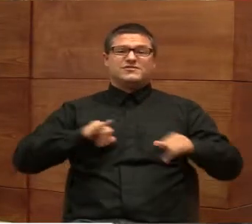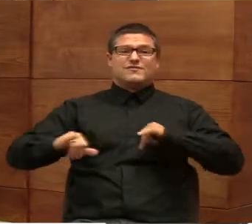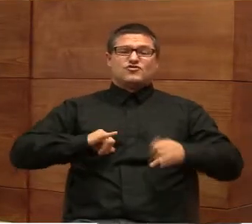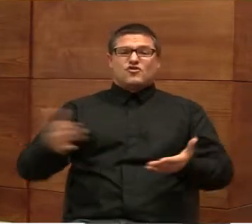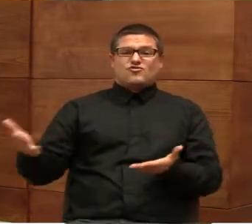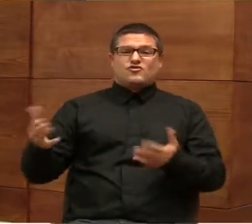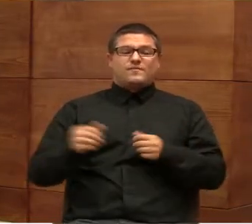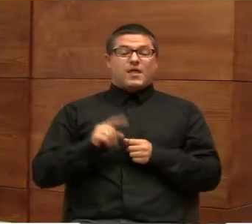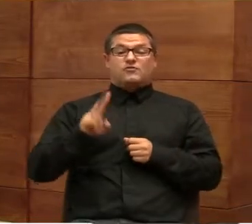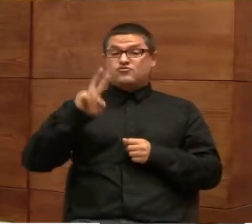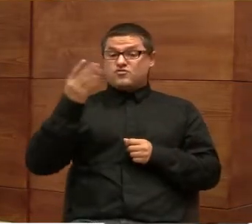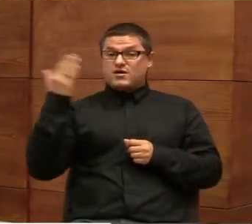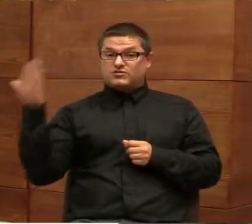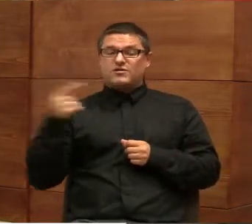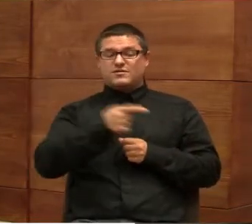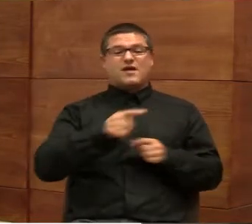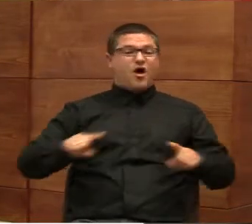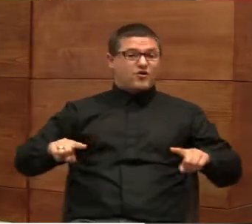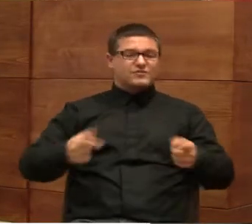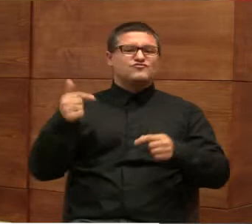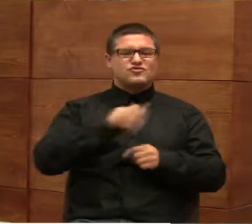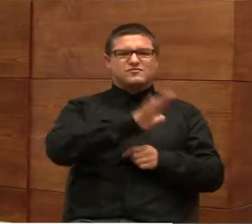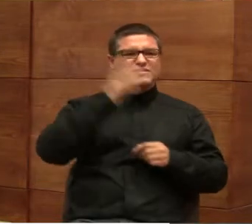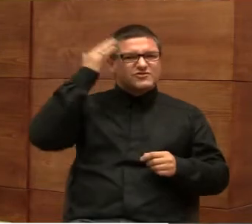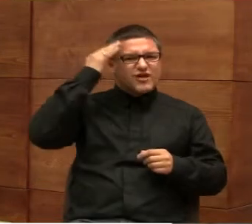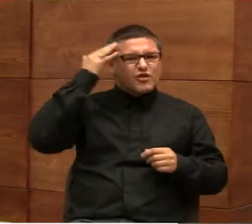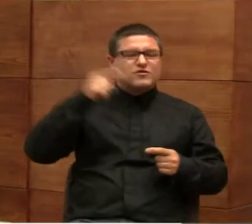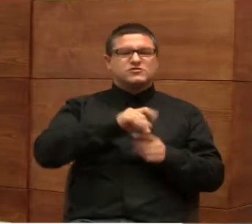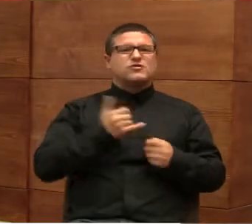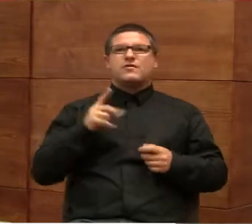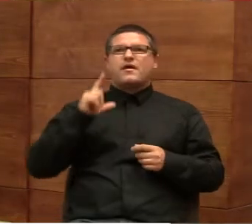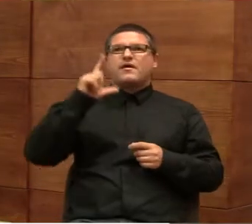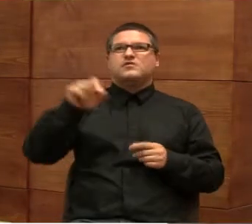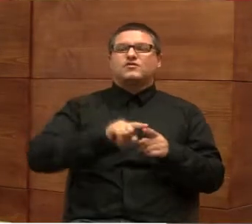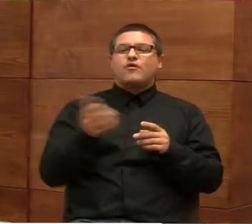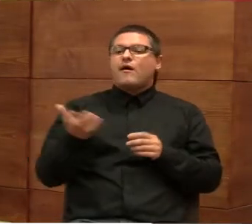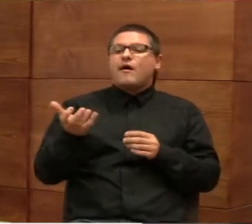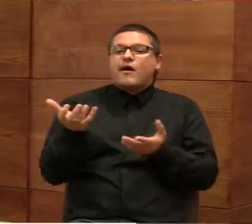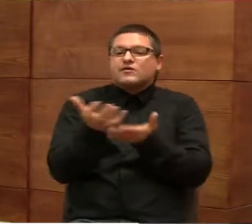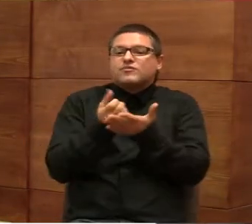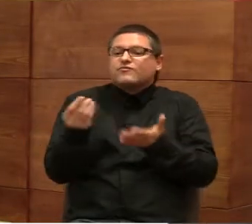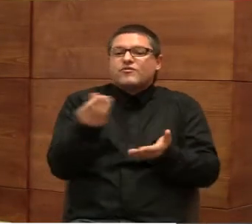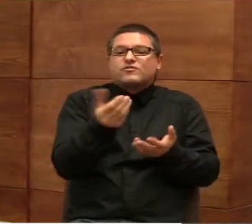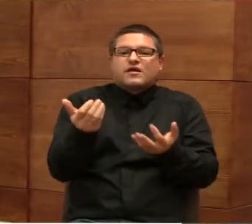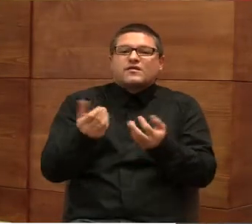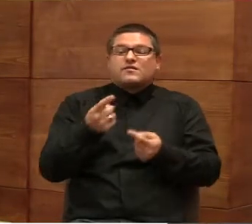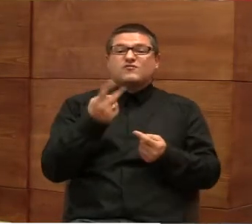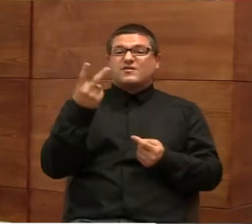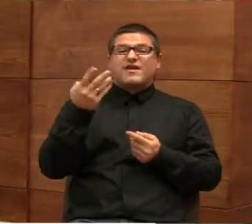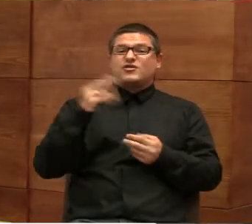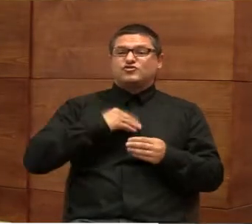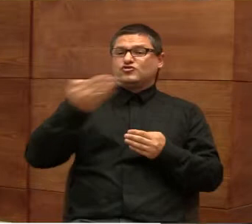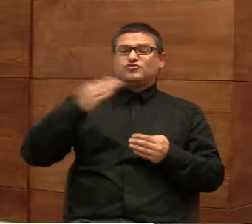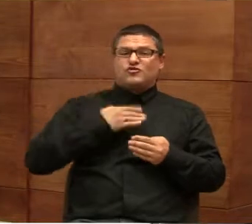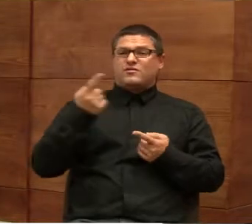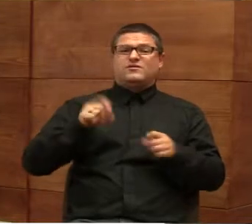strona. Ta organizacja musi sobie zdawać sprawę, że ona nie idzie po jałomóżnę, tylko, bo to jest dwustronna relacja,